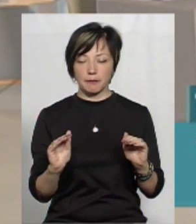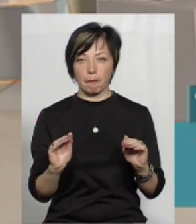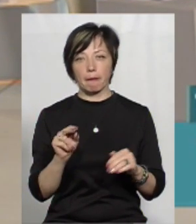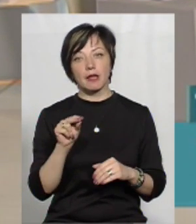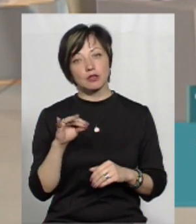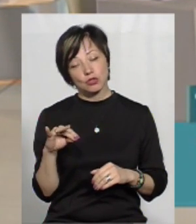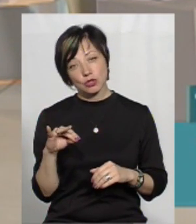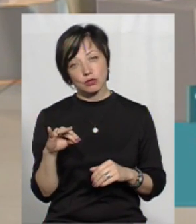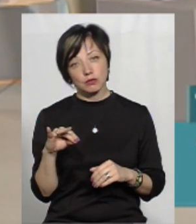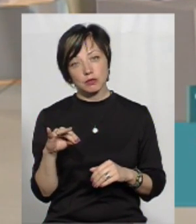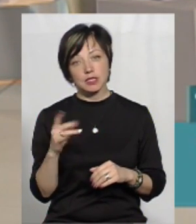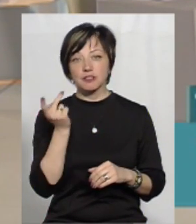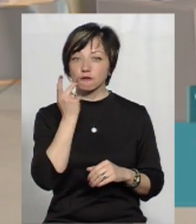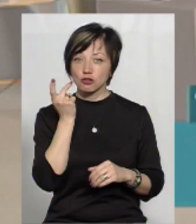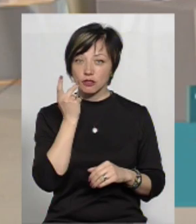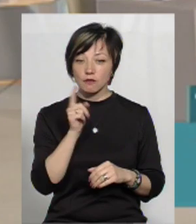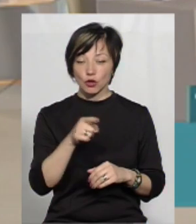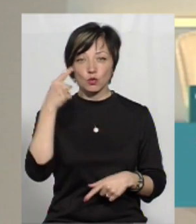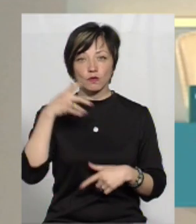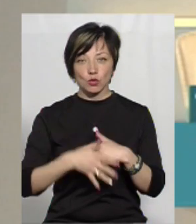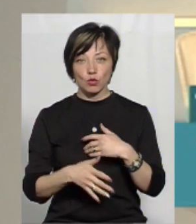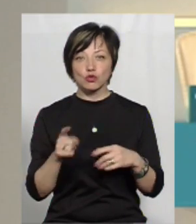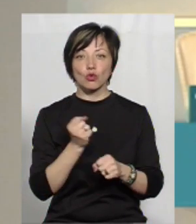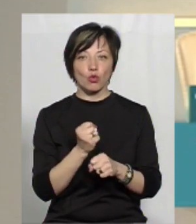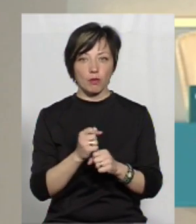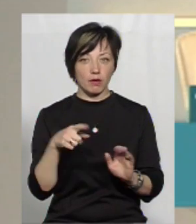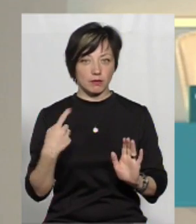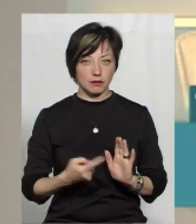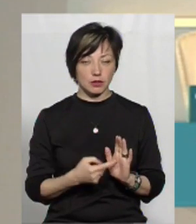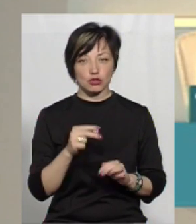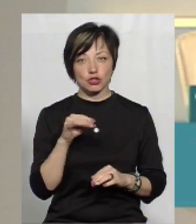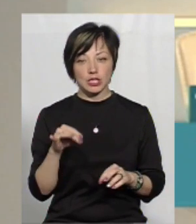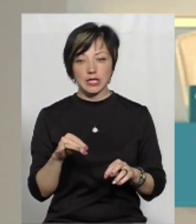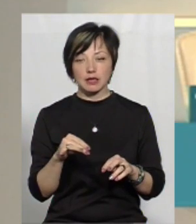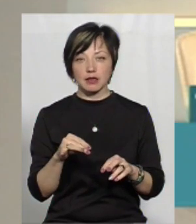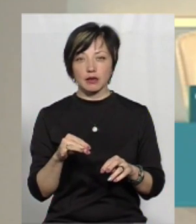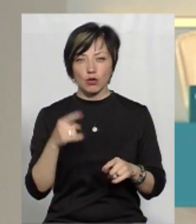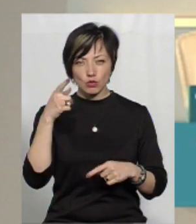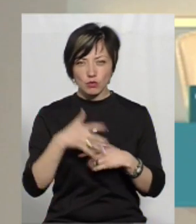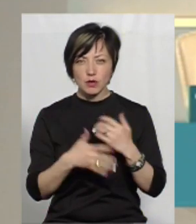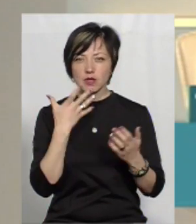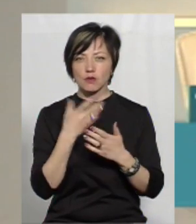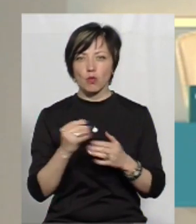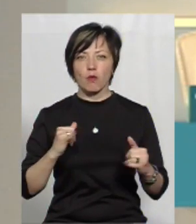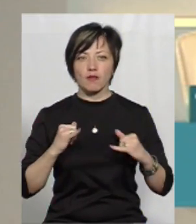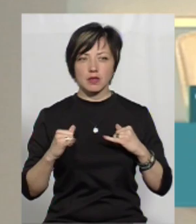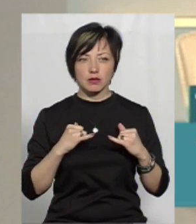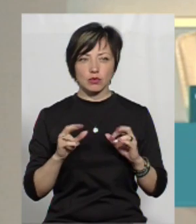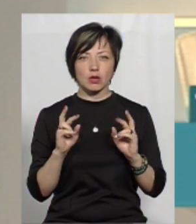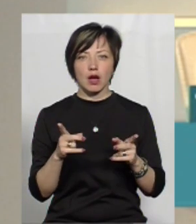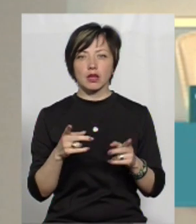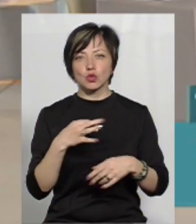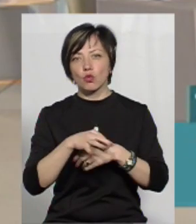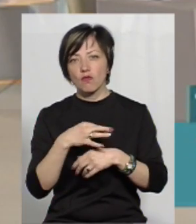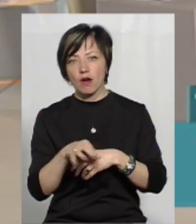чи завжди вони висвідомлюють те, що вони роблять? Чи ідентифікують вони свою поведінку, як